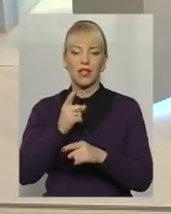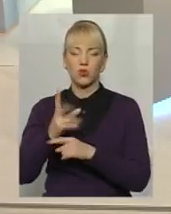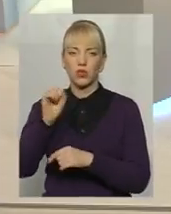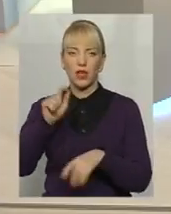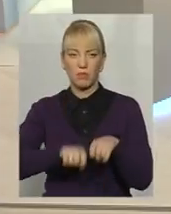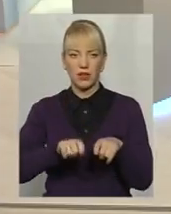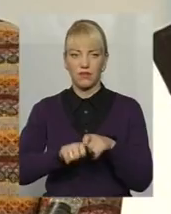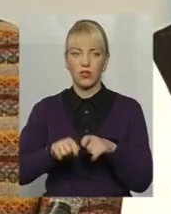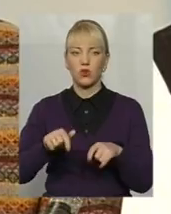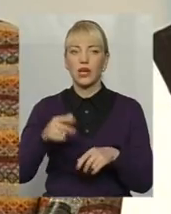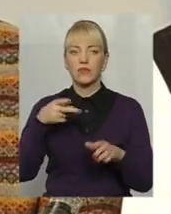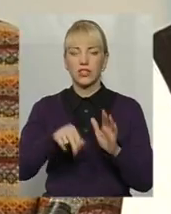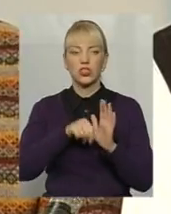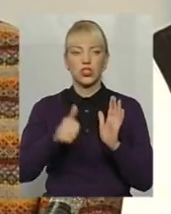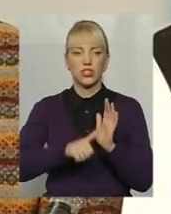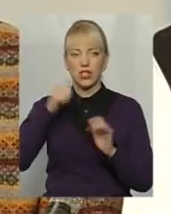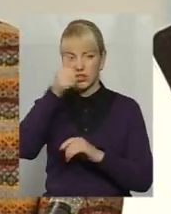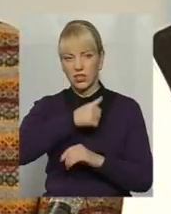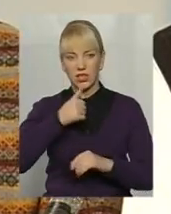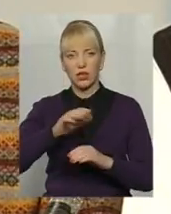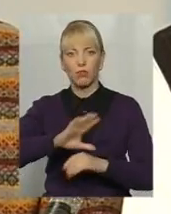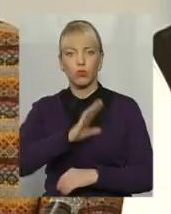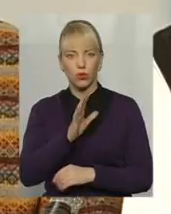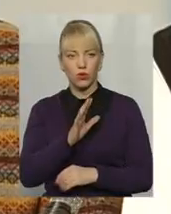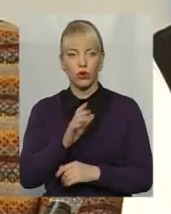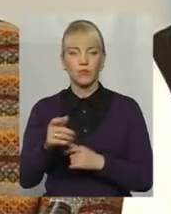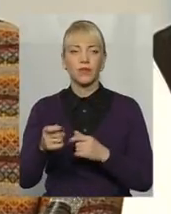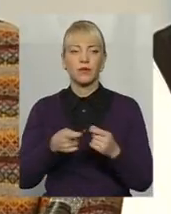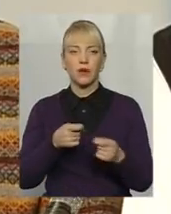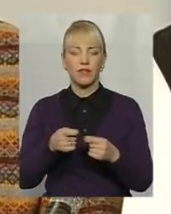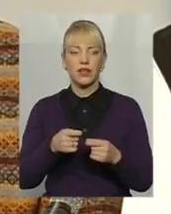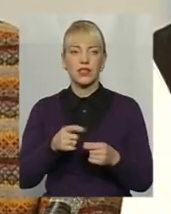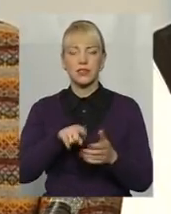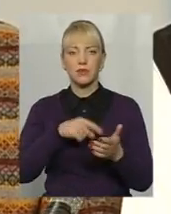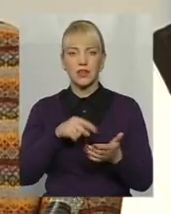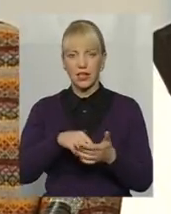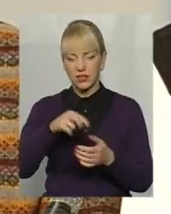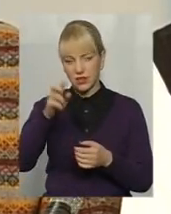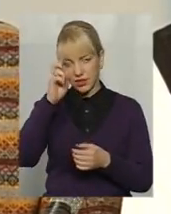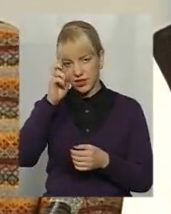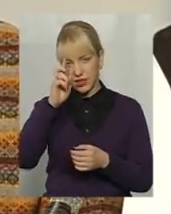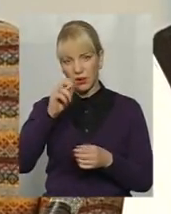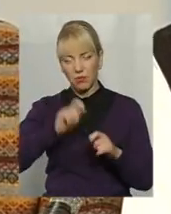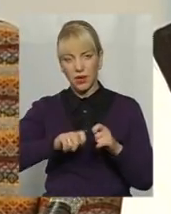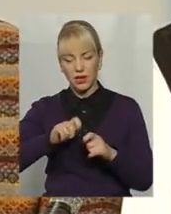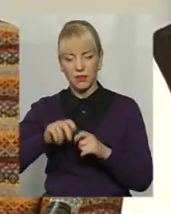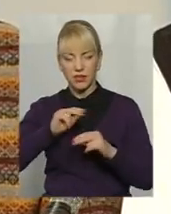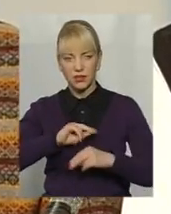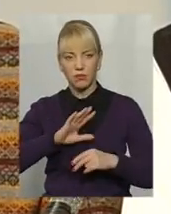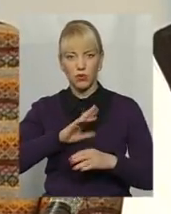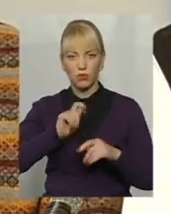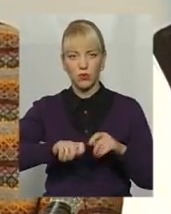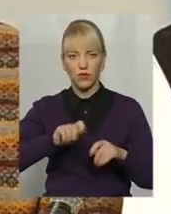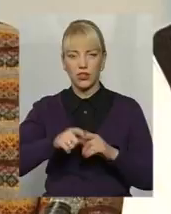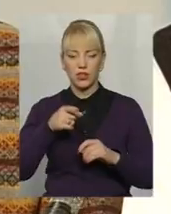то за 2016 рік було управлінням саме з питань додержання законодавства про працю перевірано більше